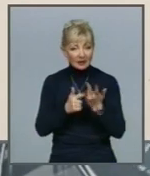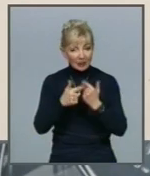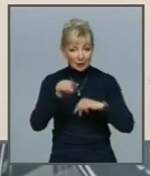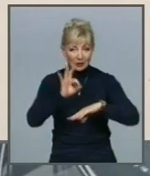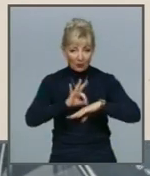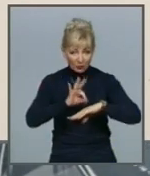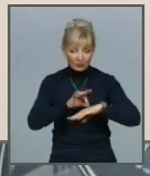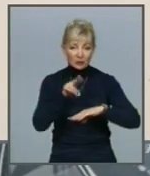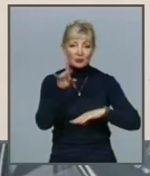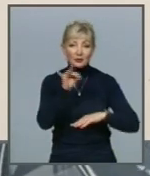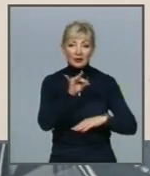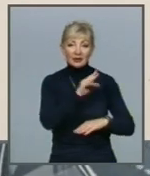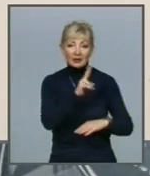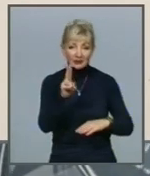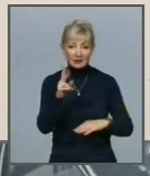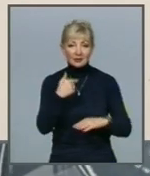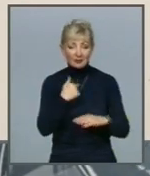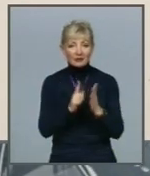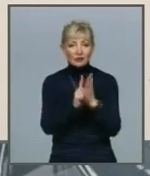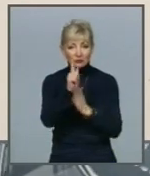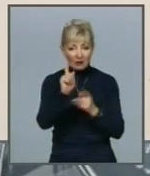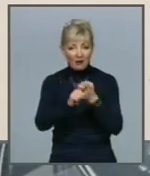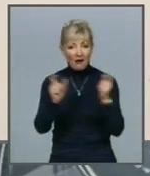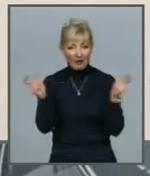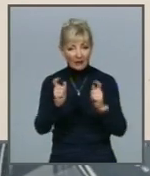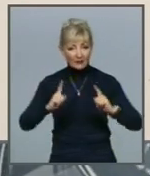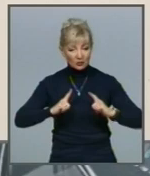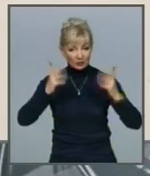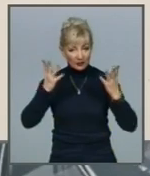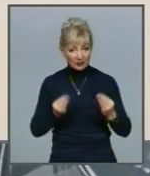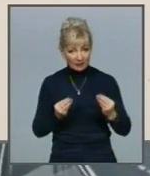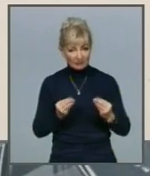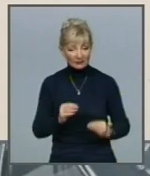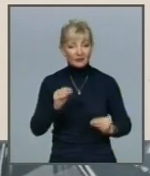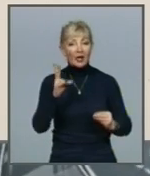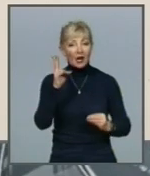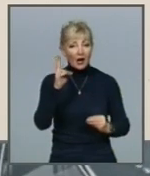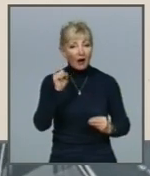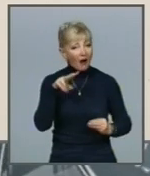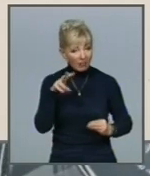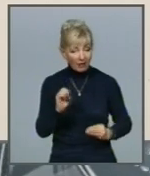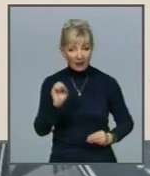при яких ми заходили в карантин вихідного дня Але ми отримали